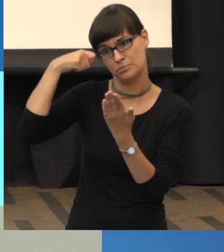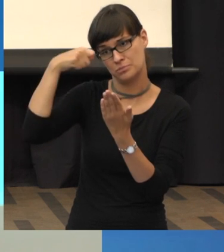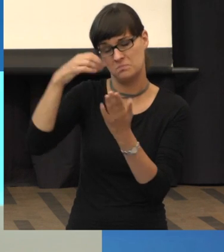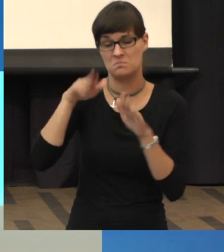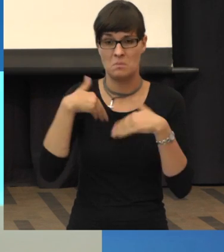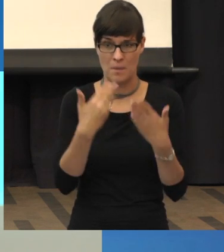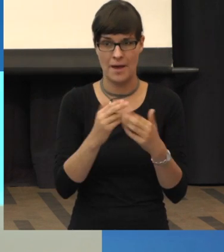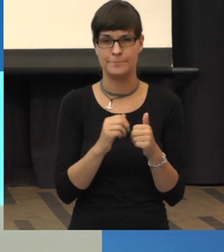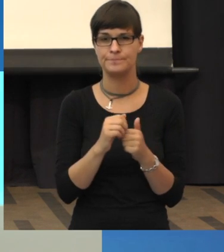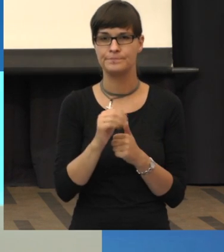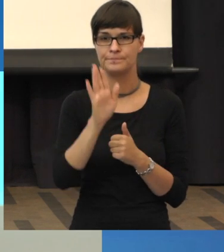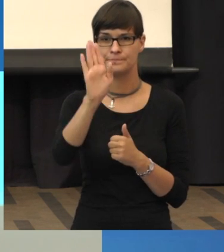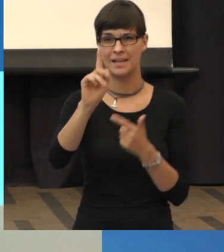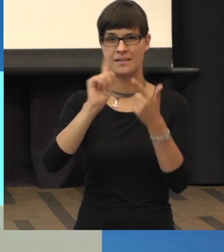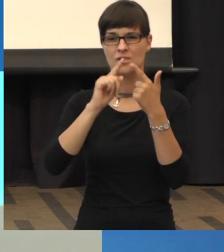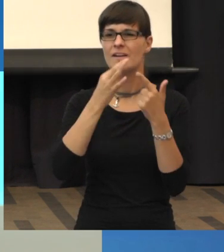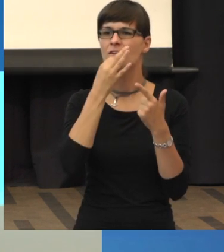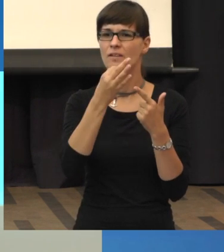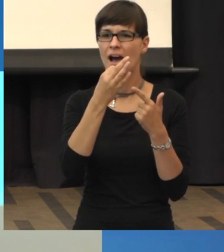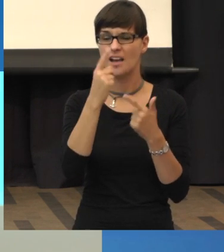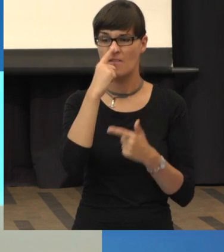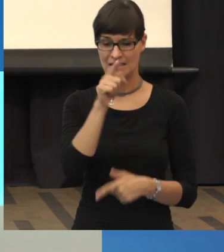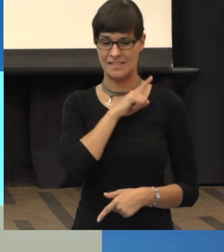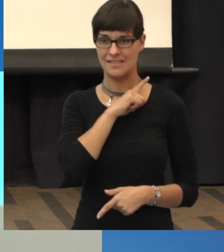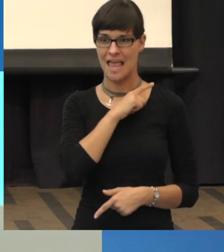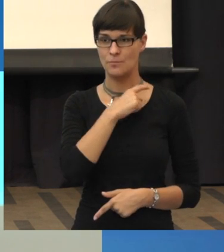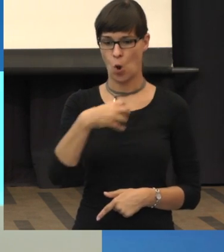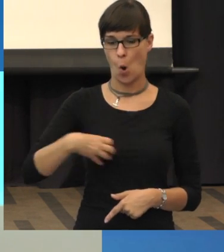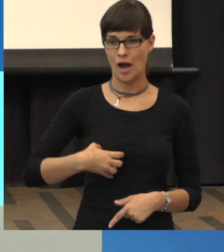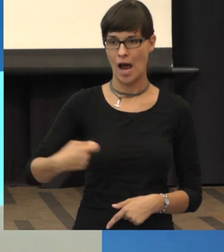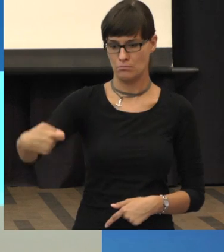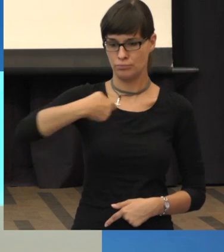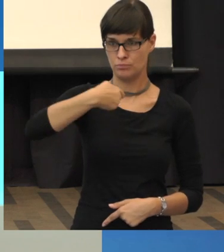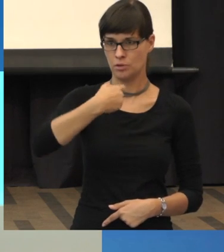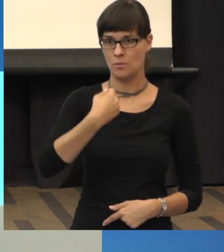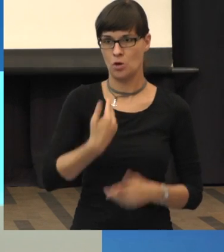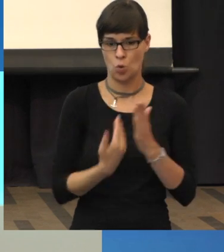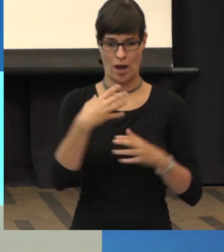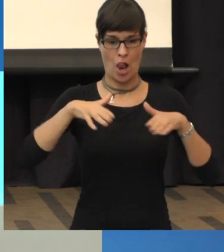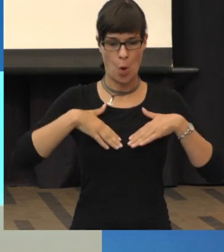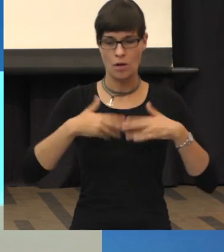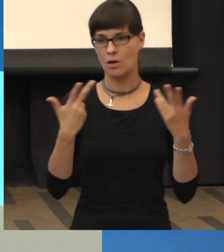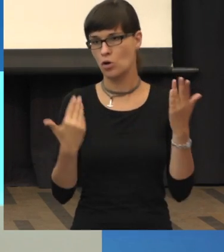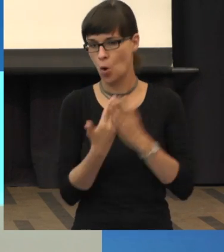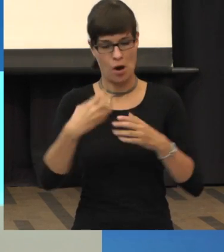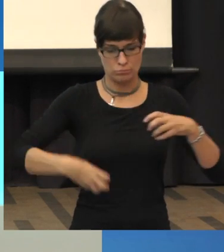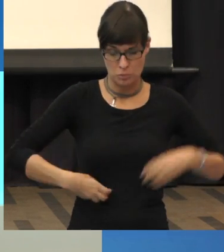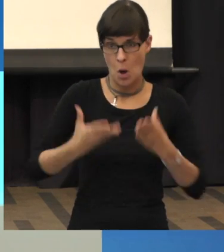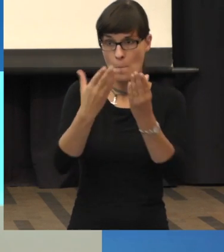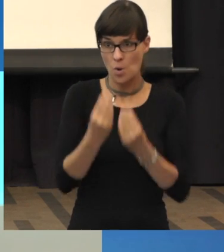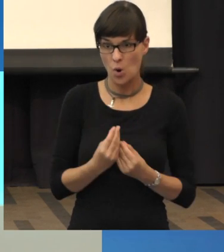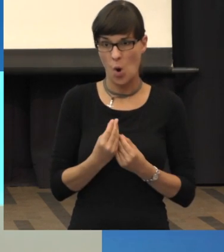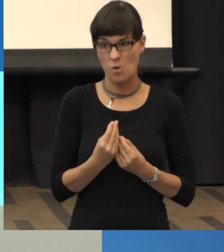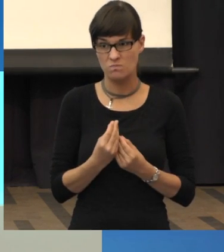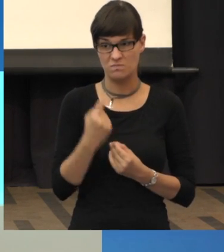Zweite Frage war, Organtransplantationen haben wir jetzt selten den Fall. Im Grundsatz, ob